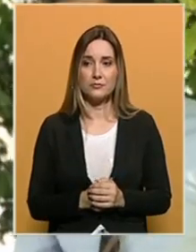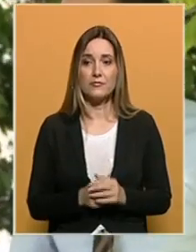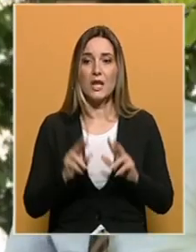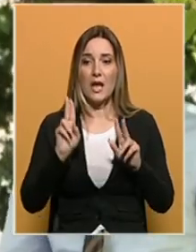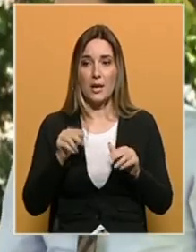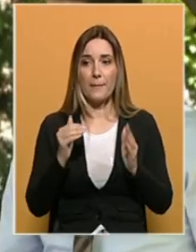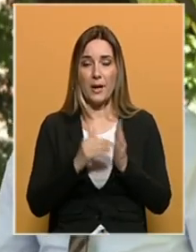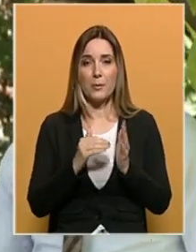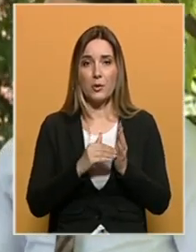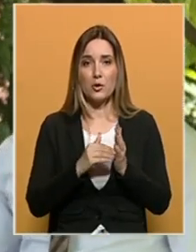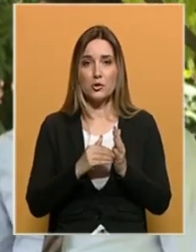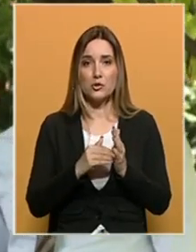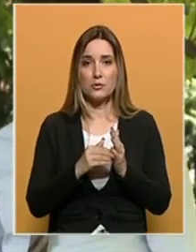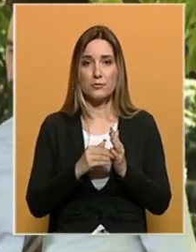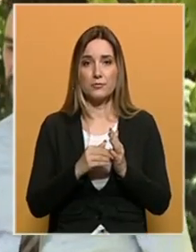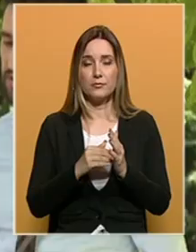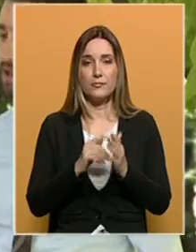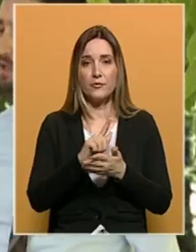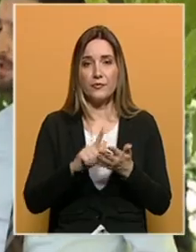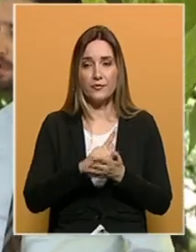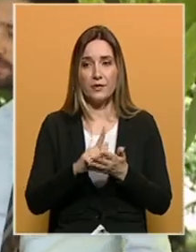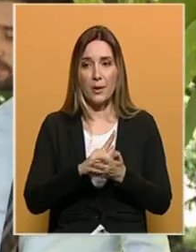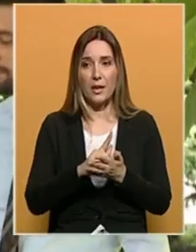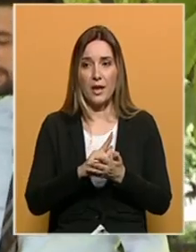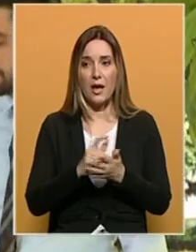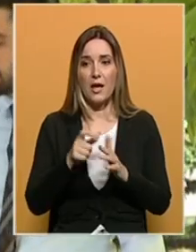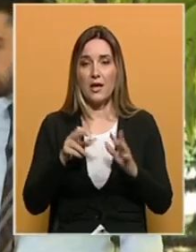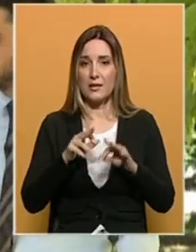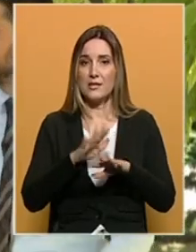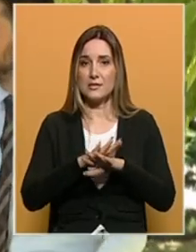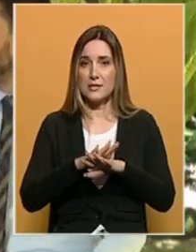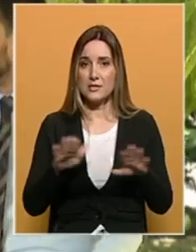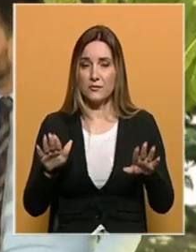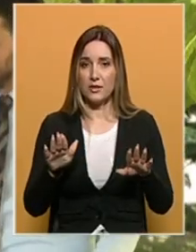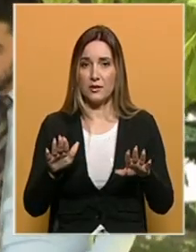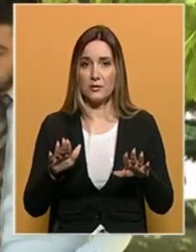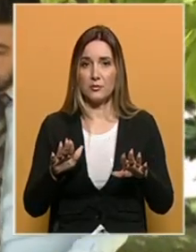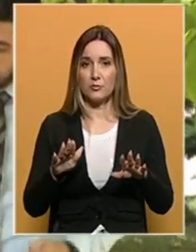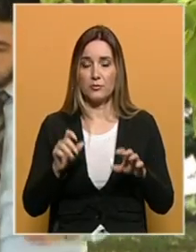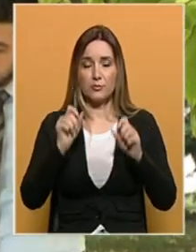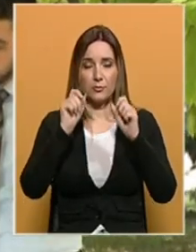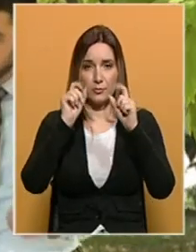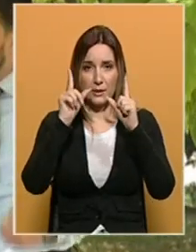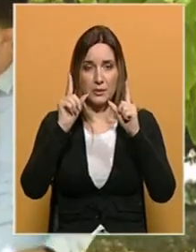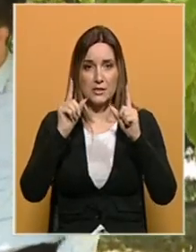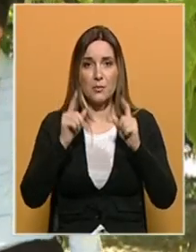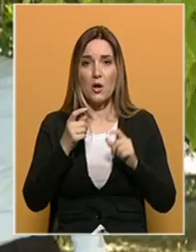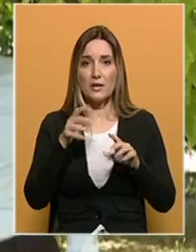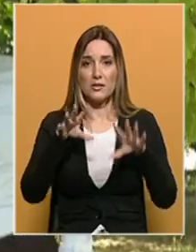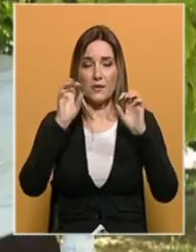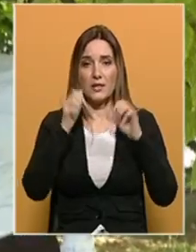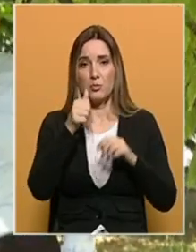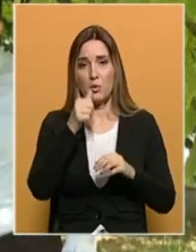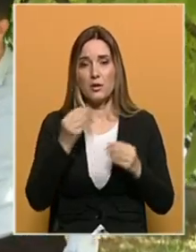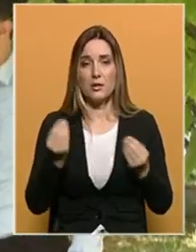Imamo još prostora, imamo još vremena da se svi na neki način trznimo, da zaista shvatimo to